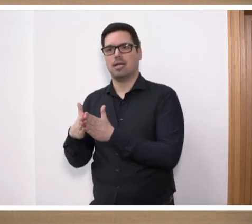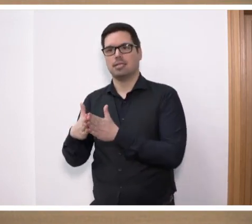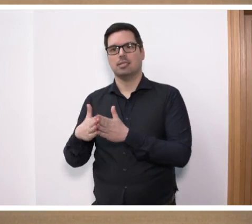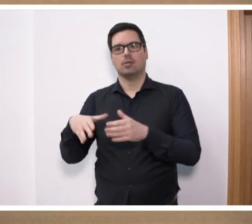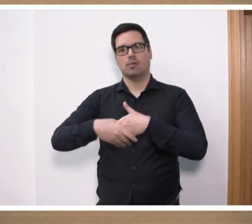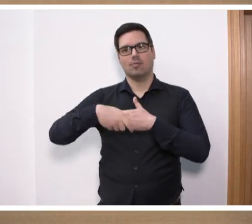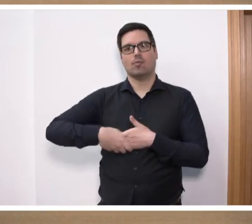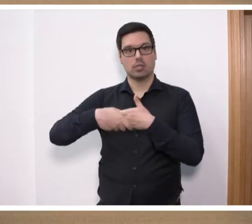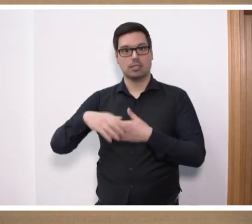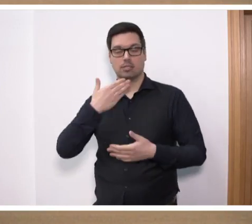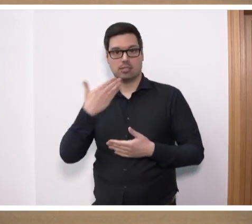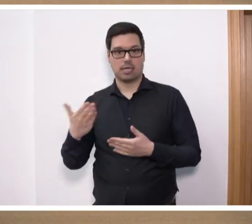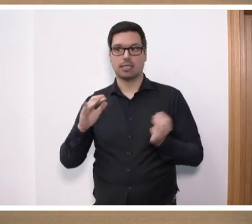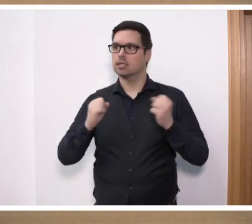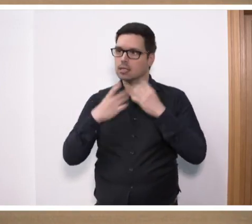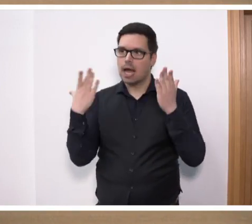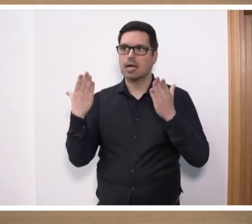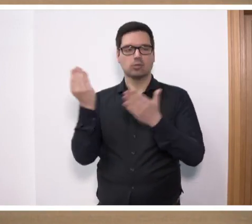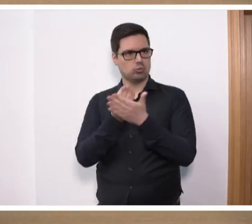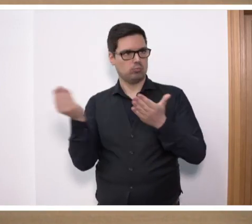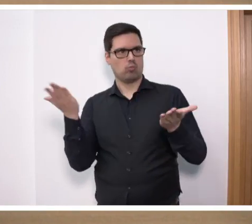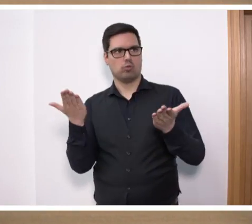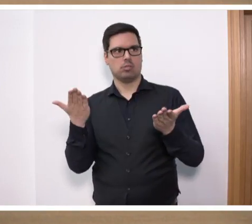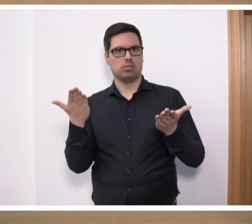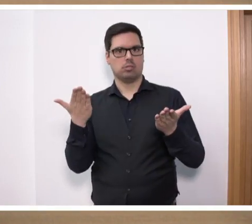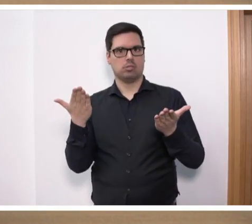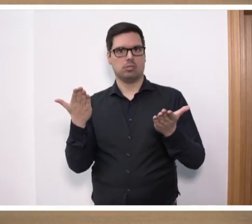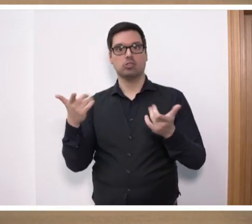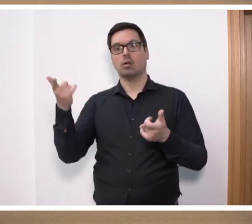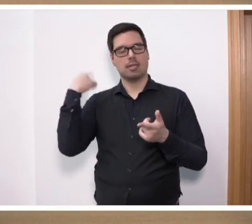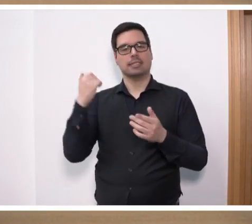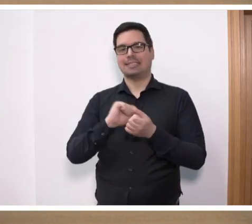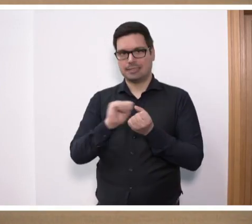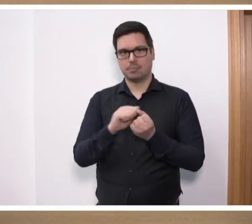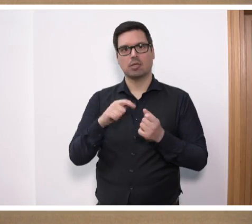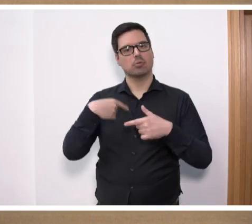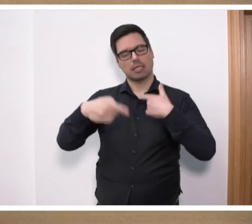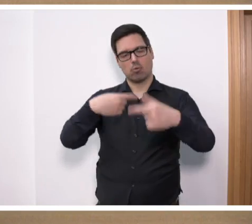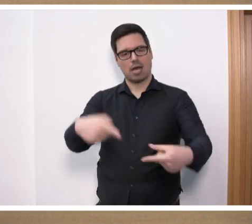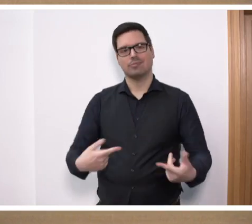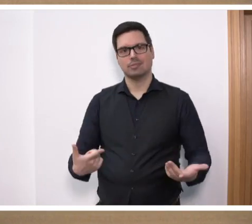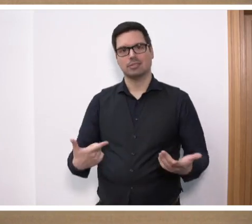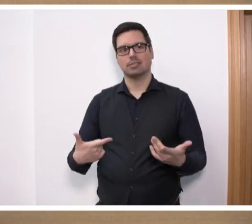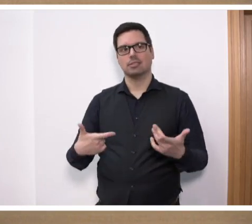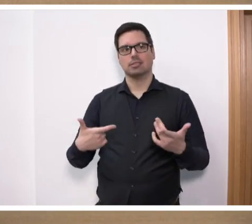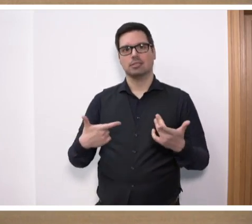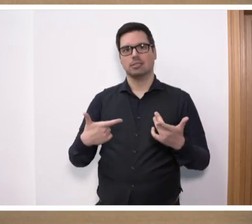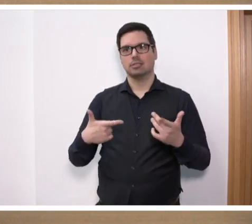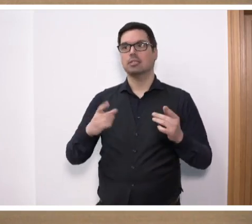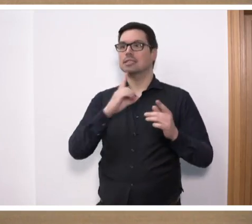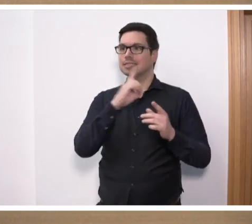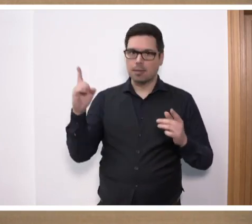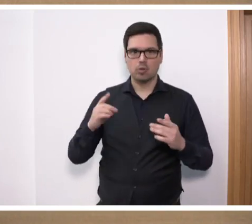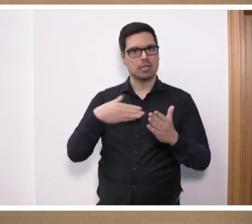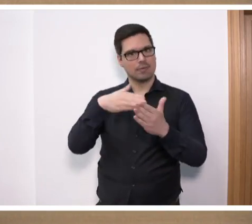bedanken für dieses deutliche Zeichen. Unser Motto nicht nur am vergangenen Samstag, sondern dauerhaft lautet, I love Demokratie,